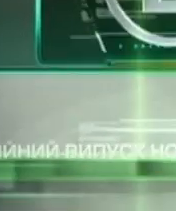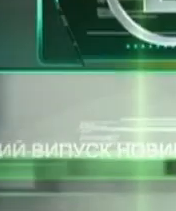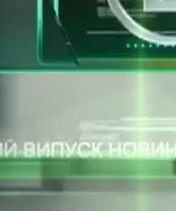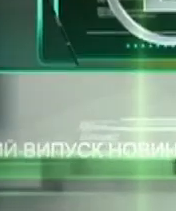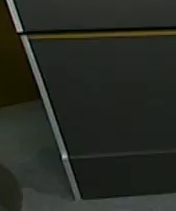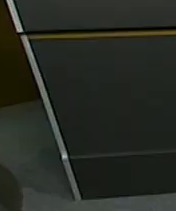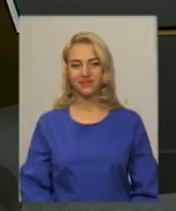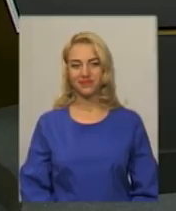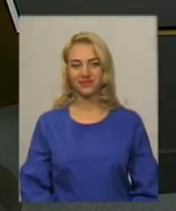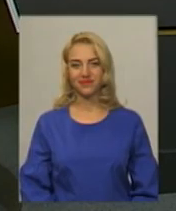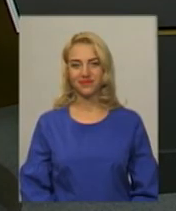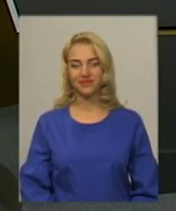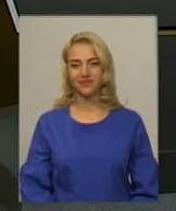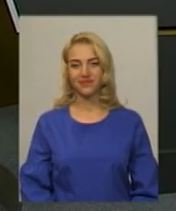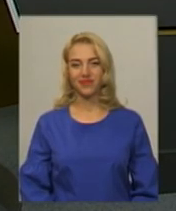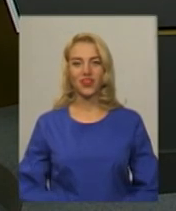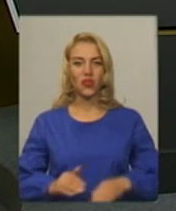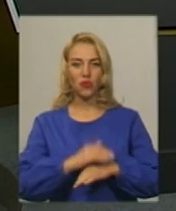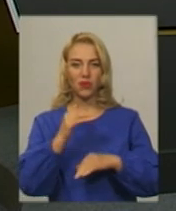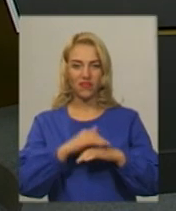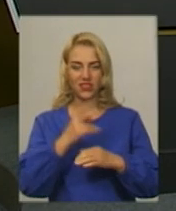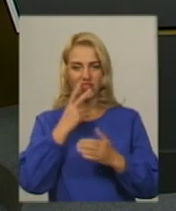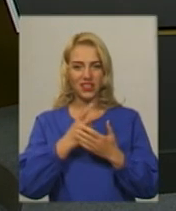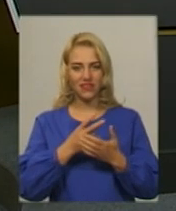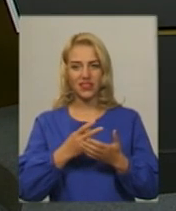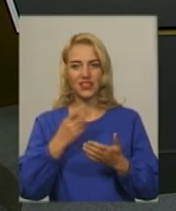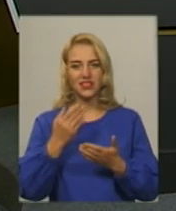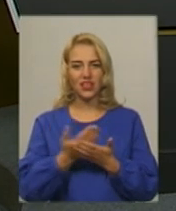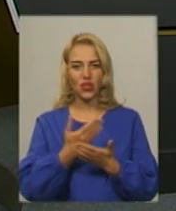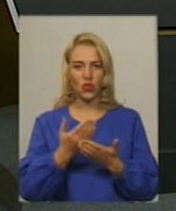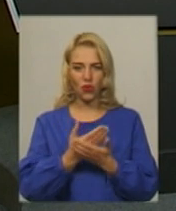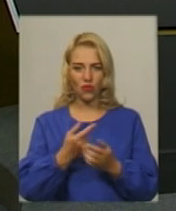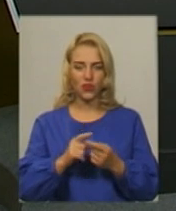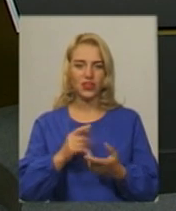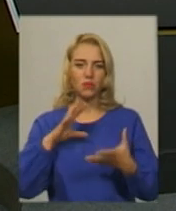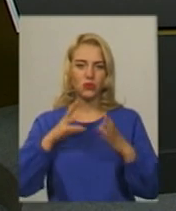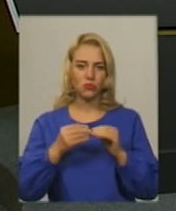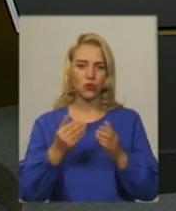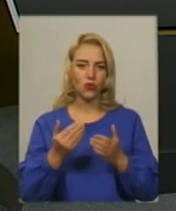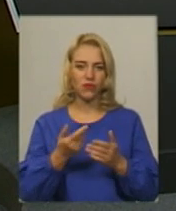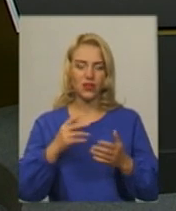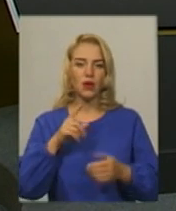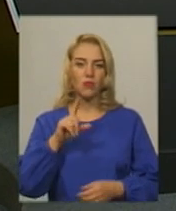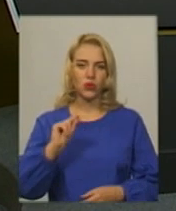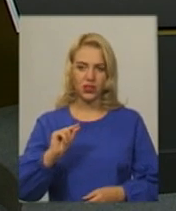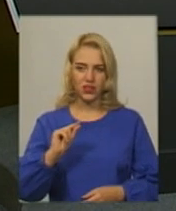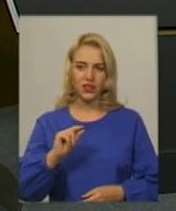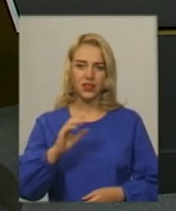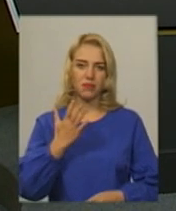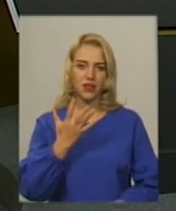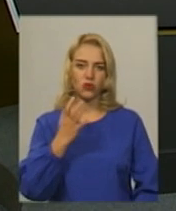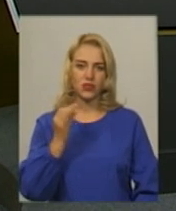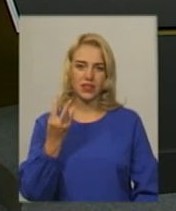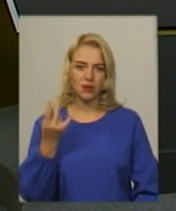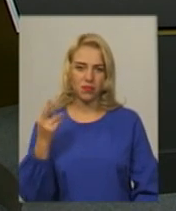Музика Доброго вечора! В ефірі Суспільного мовника «Яо Поділля» Підсумковий випуск новин понеділка, 5 серпня Для вас